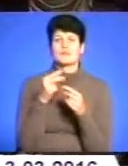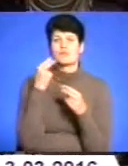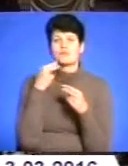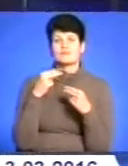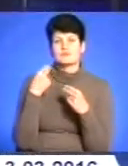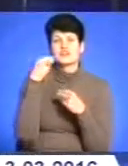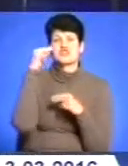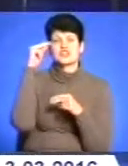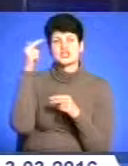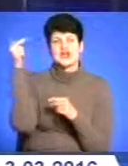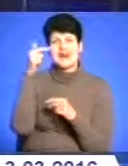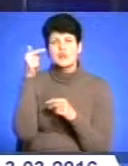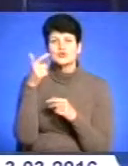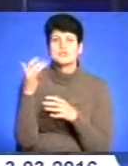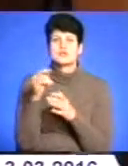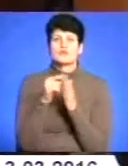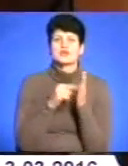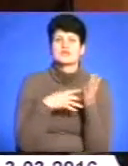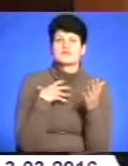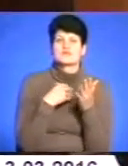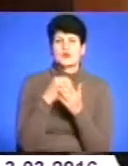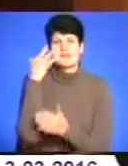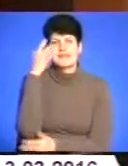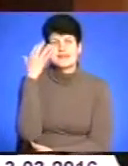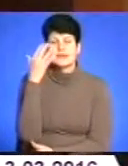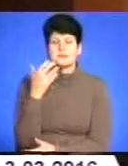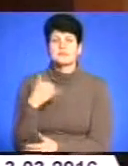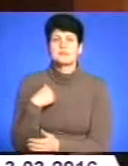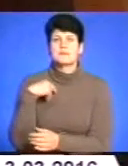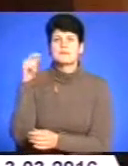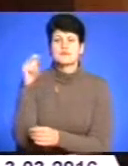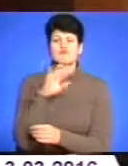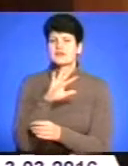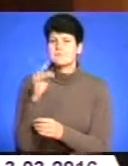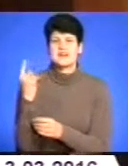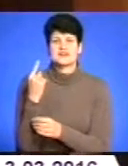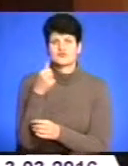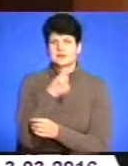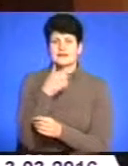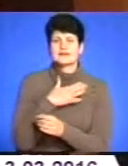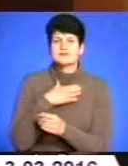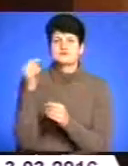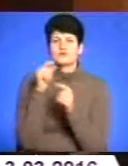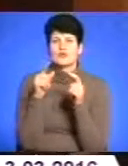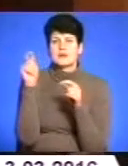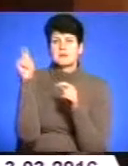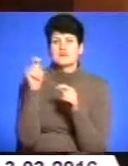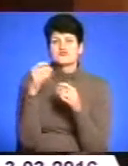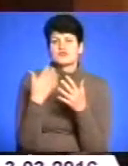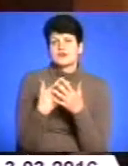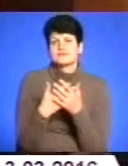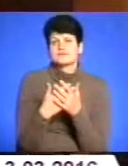поділяться власними ідеями. Ми приїжджаємо вже не перший рік. Наша школа приїжджає вже, напевно,